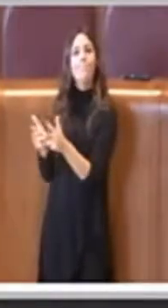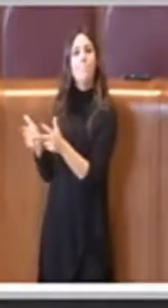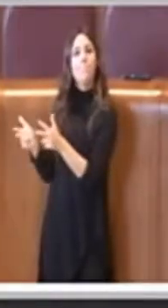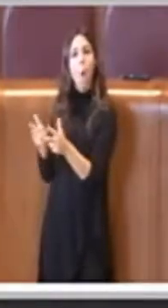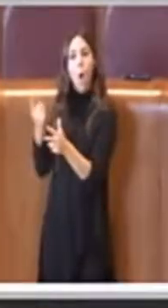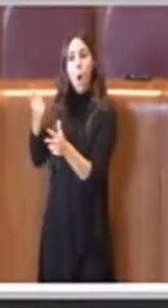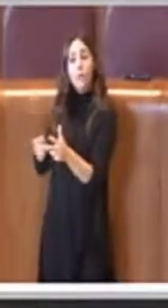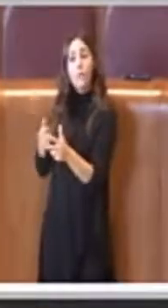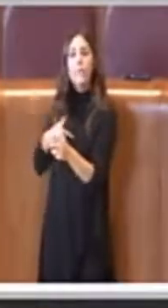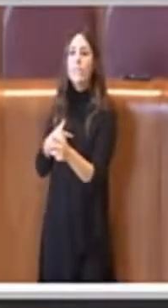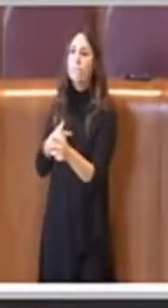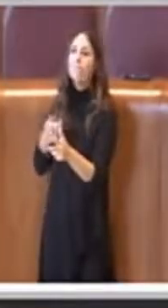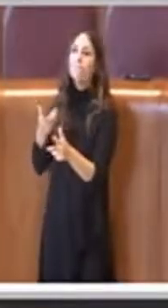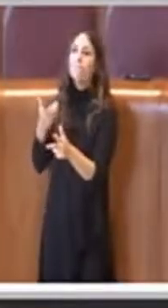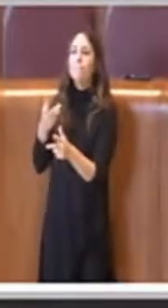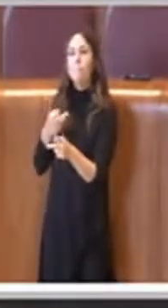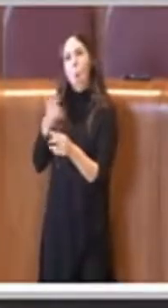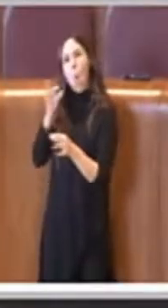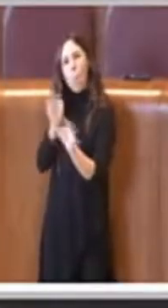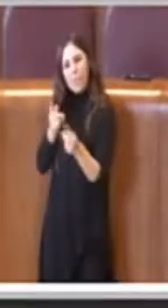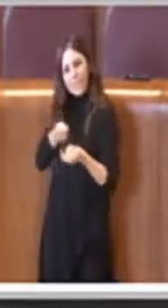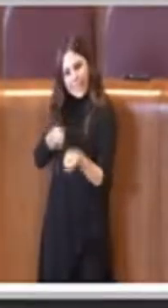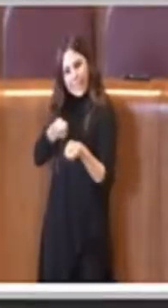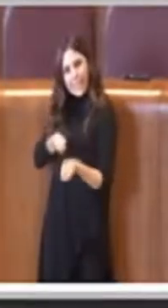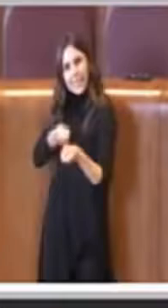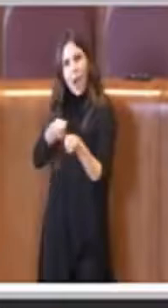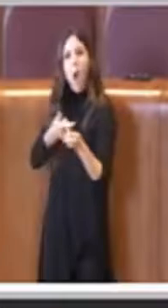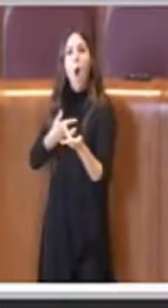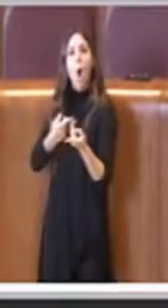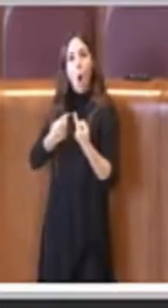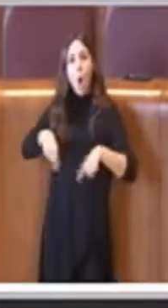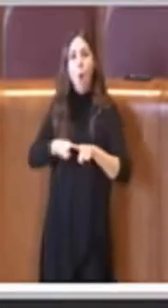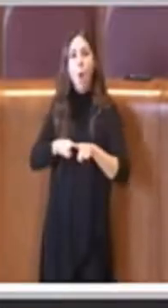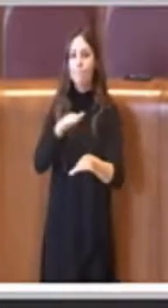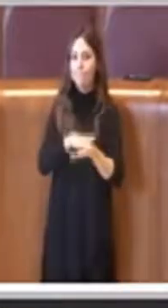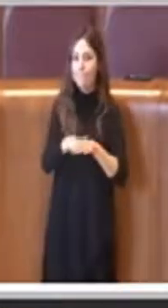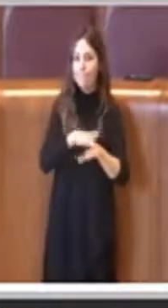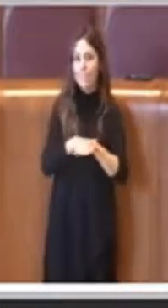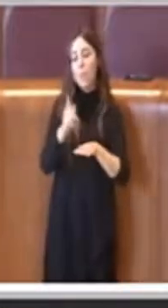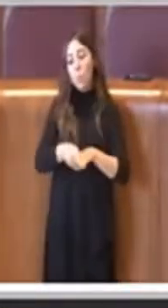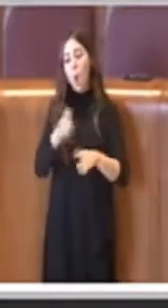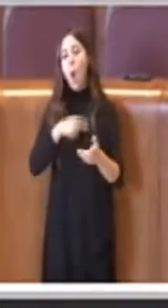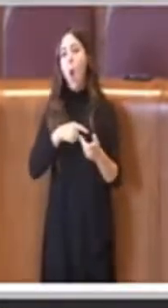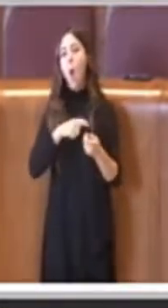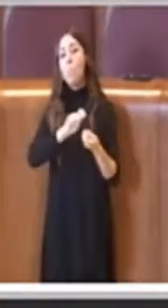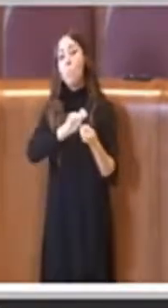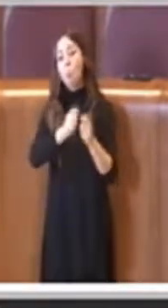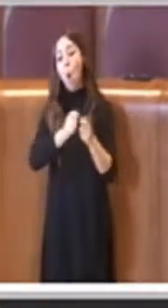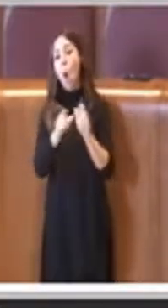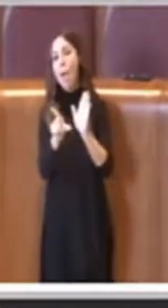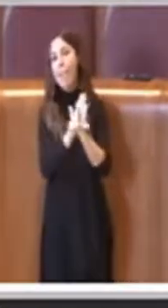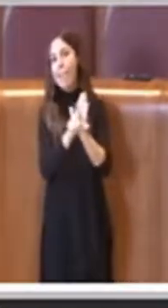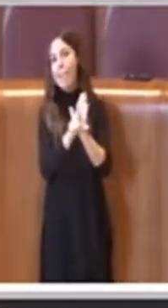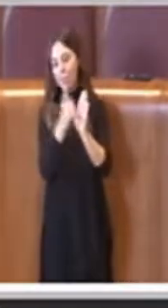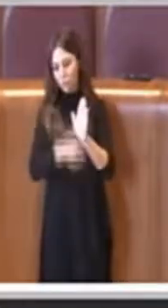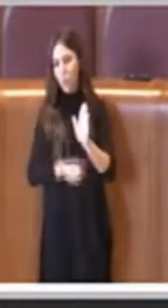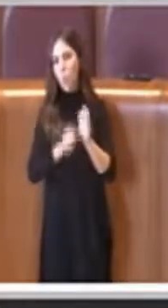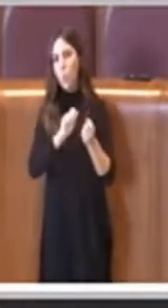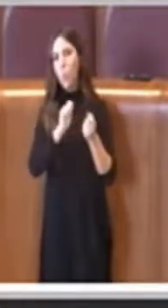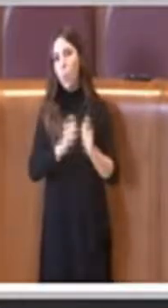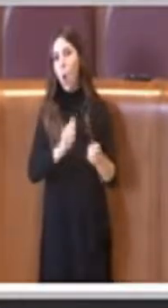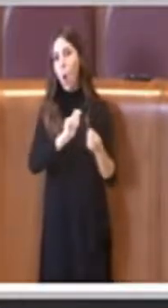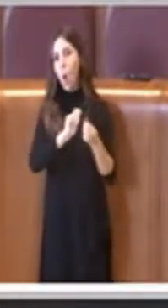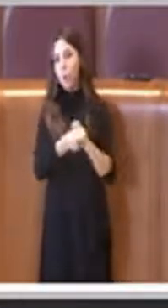di spingere le commissioni competenti a modificare questo disegno di legge. Disegno di legge che purtroppo